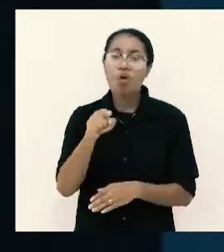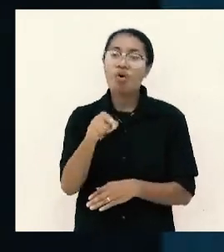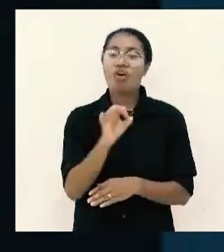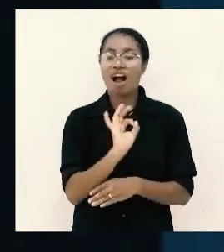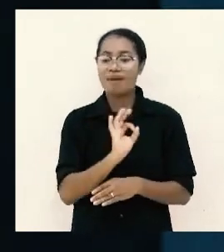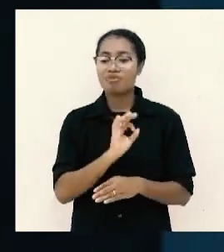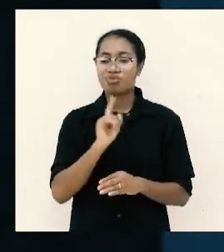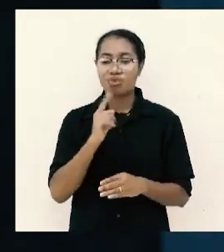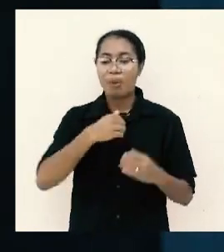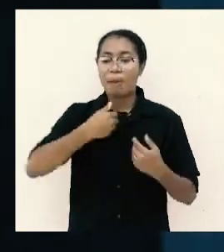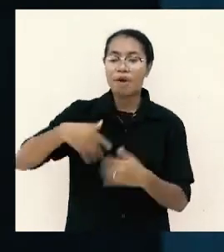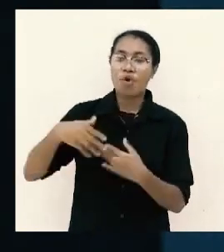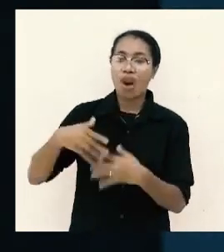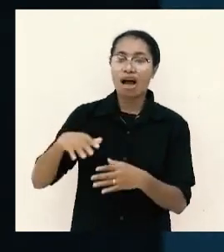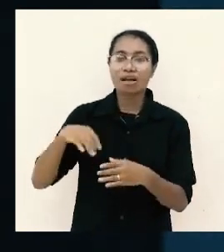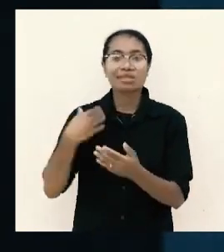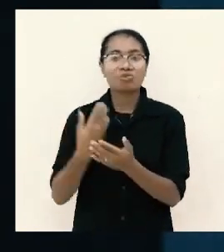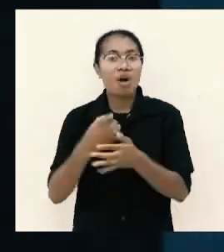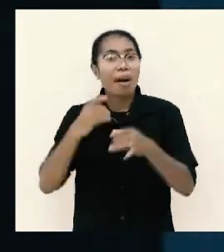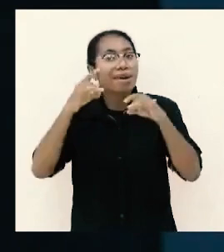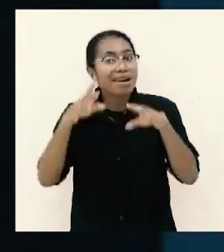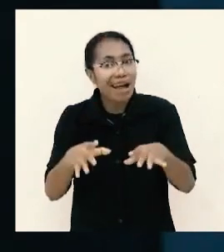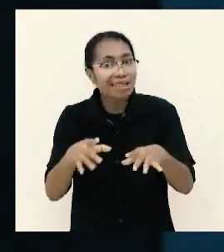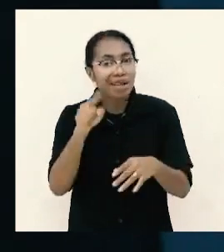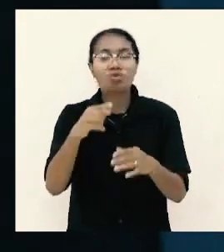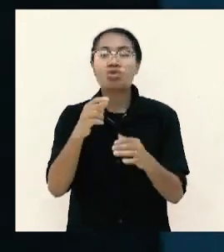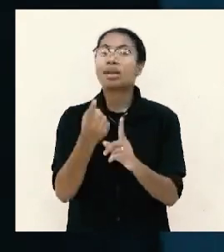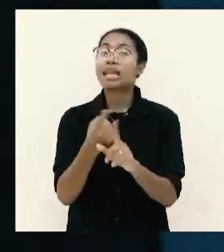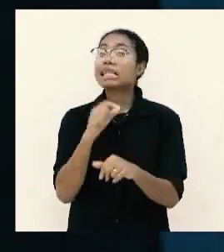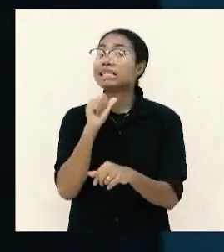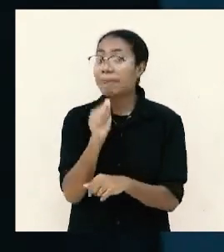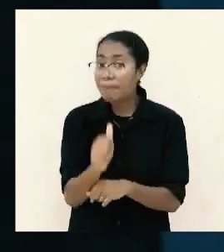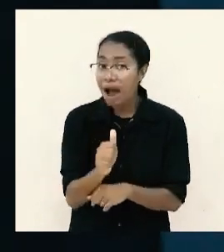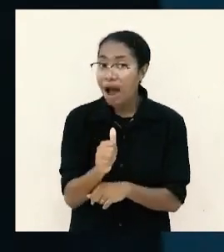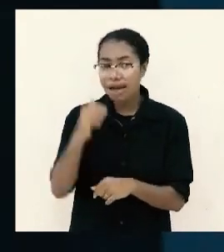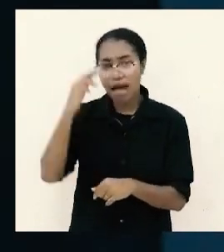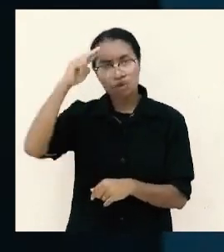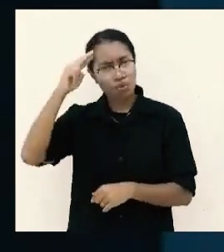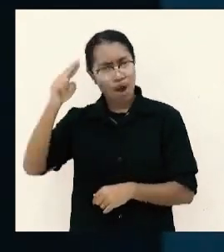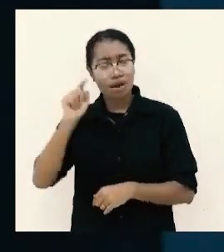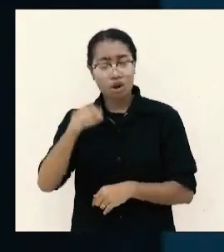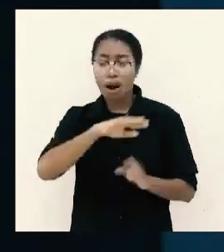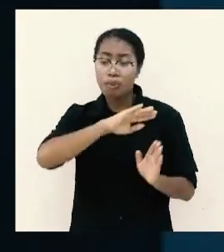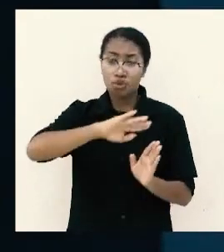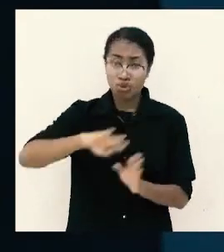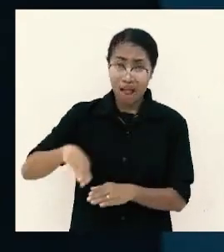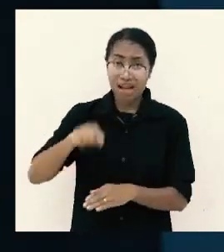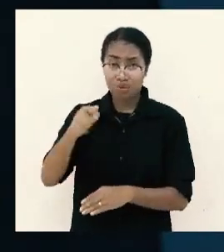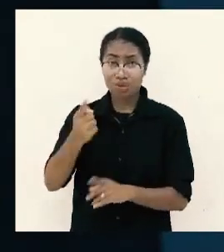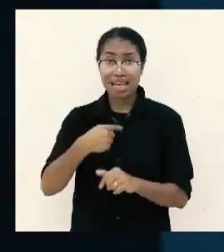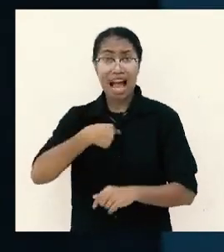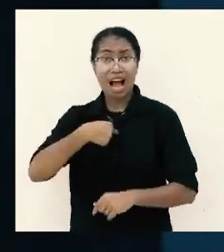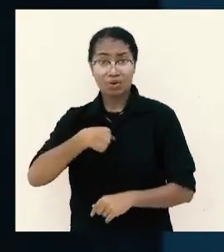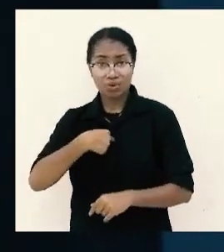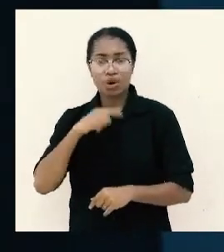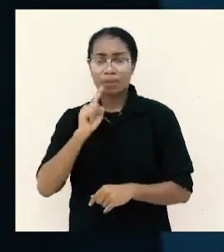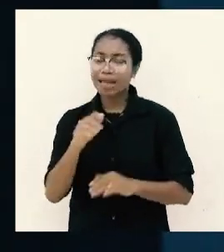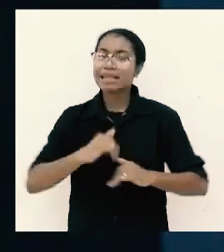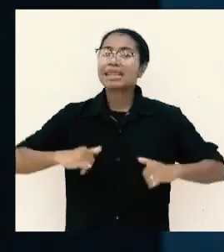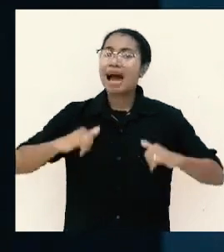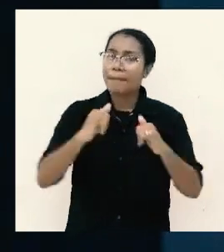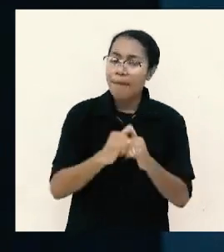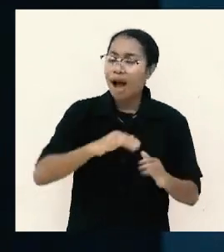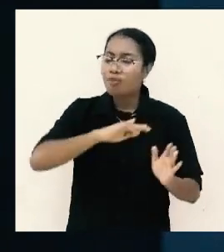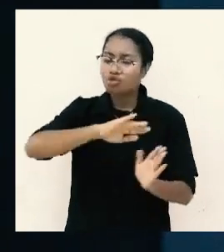berkat itu dari Tuhan maka dengan menolak pemberian dari saya dia telah menolak berkat